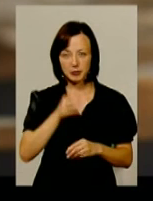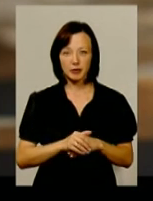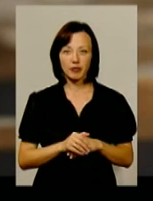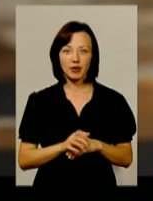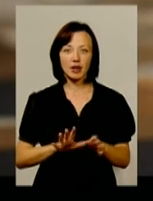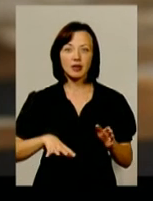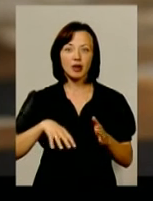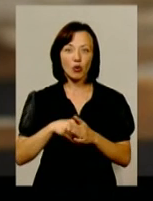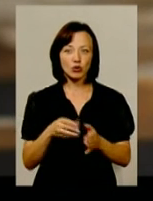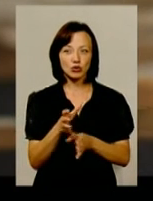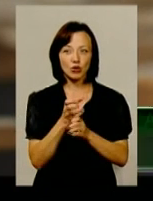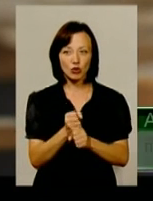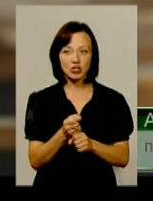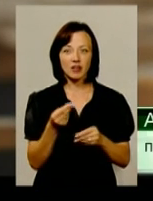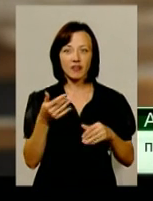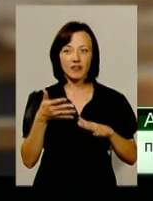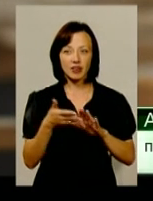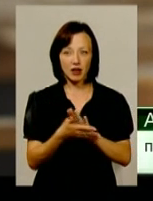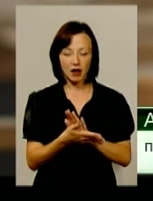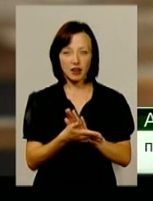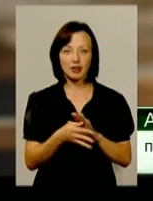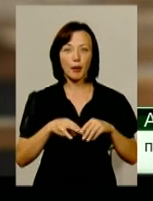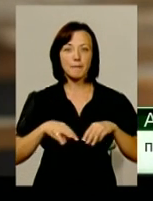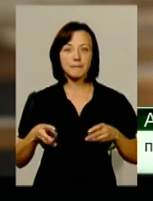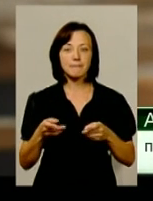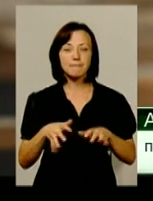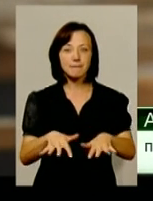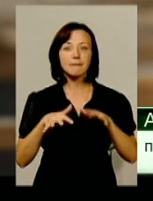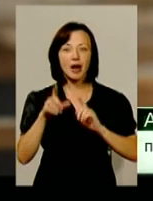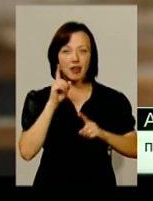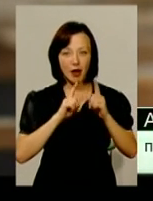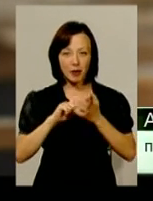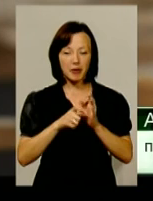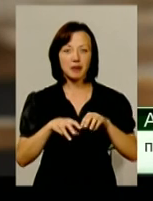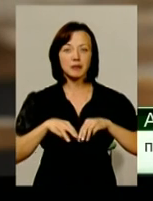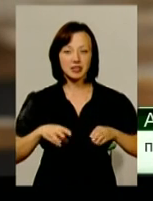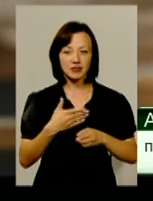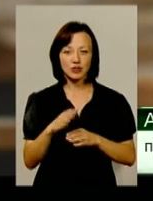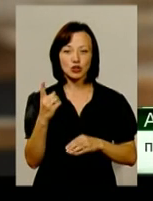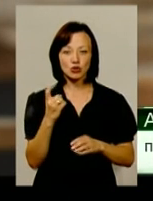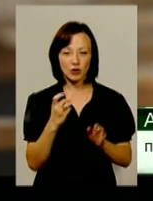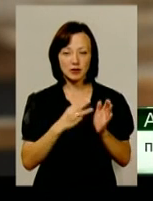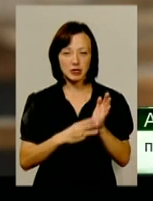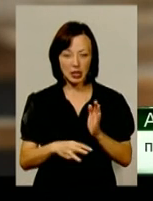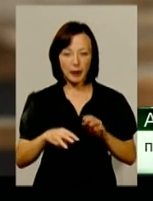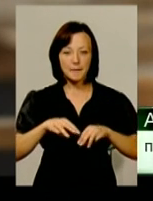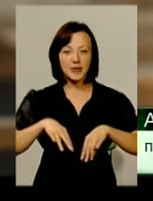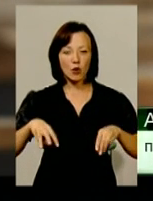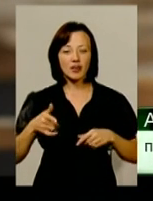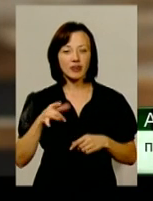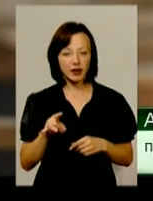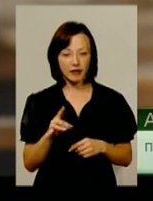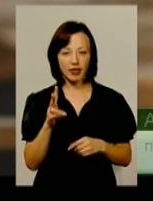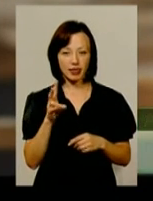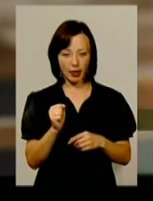скорочення витрат на парламент та на кабінет міністрів України виділити 180 мільйонів гривень на